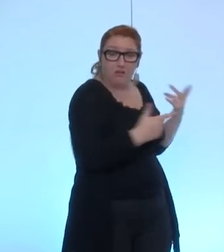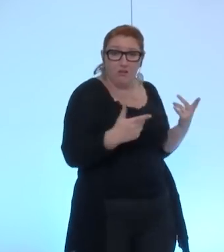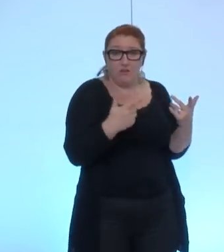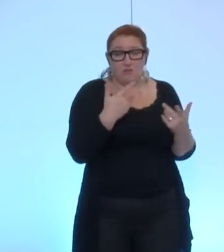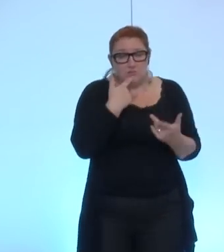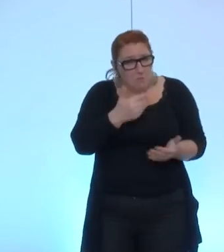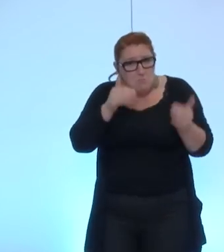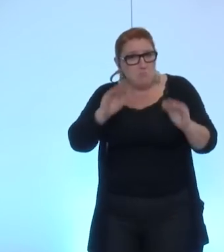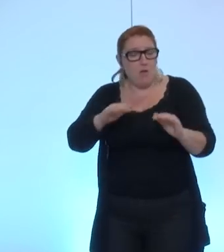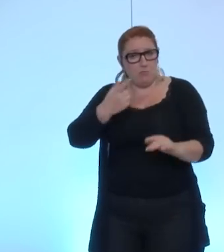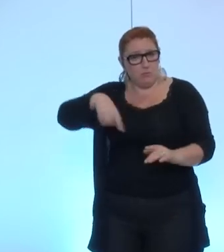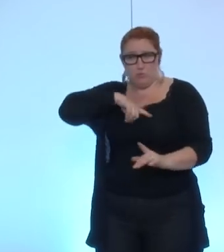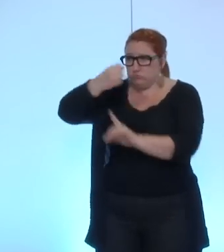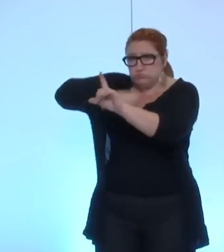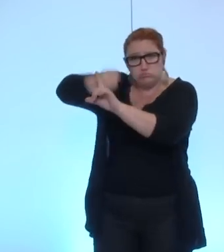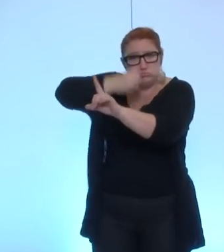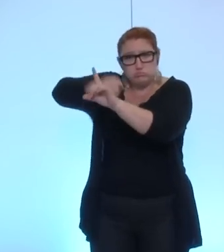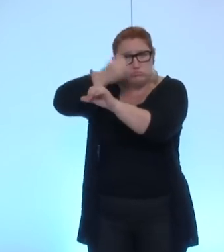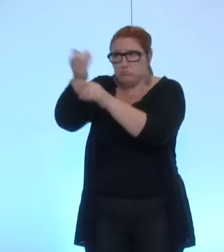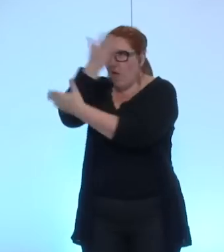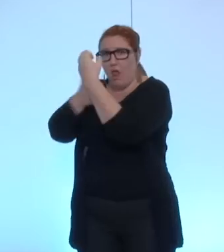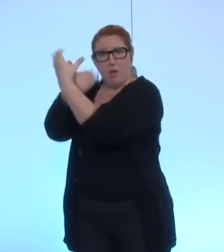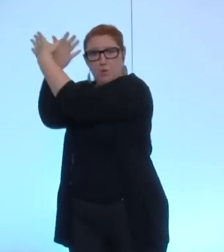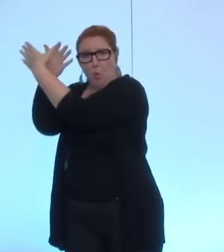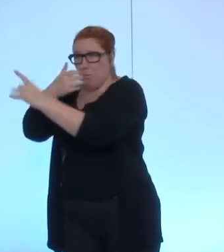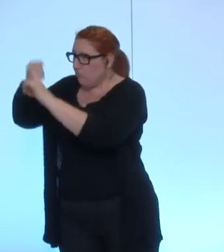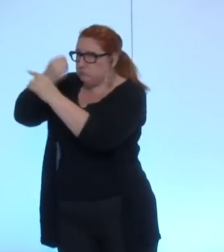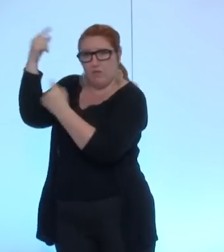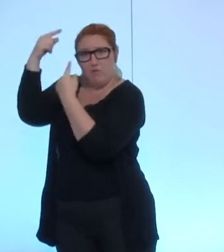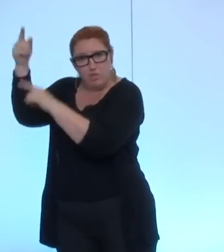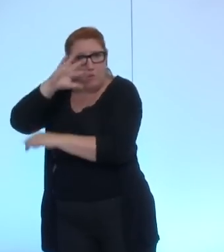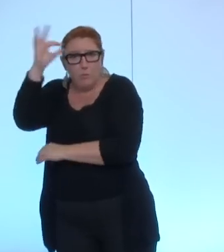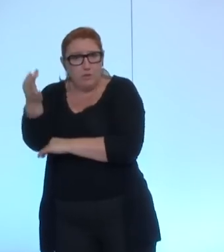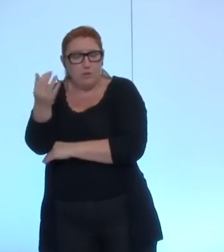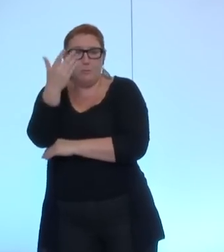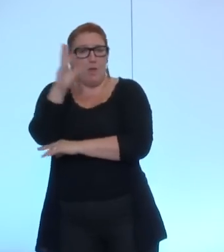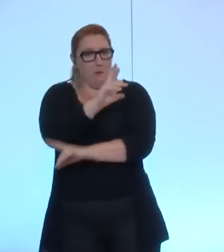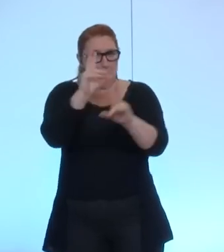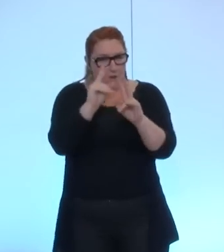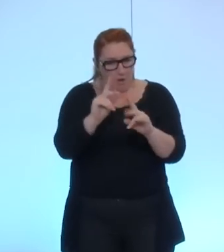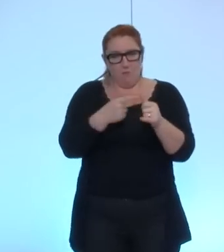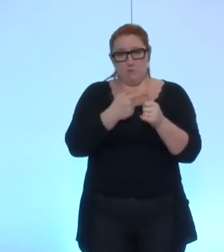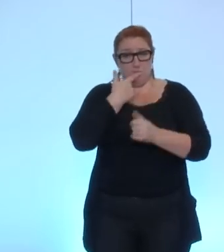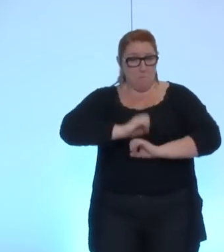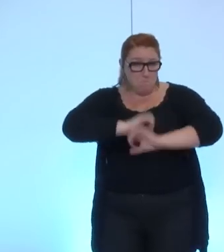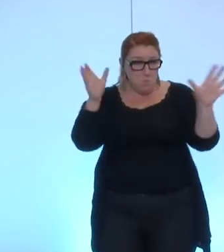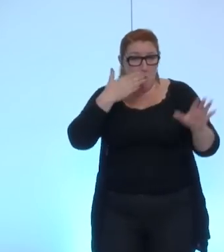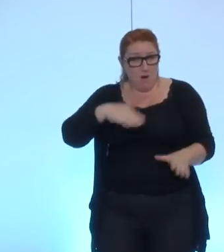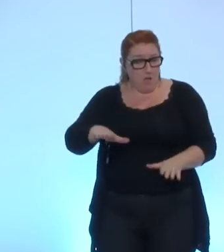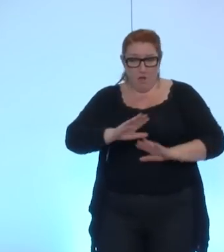cette question au niveau de la métropole. Ce n pas grave, ça permet de clarifier des choses. Deuxième chose,